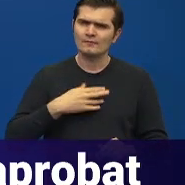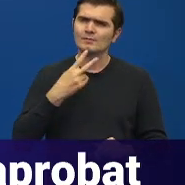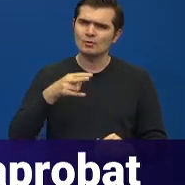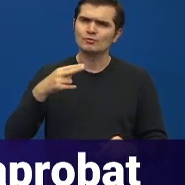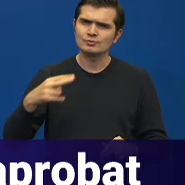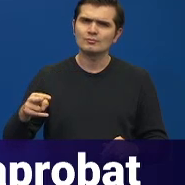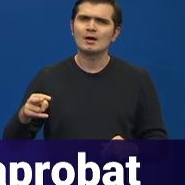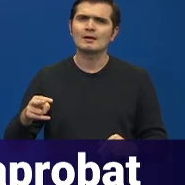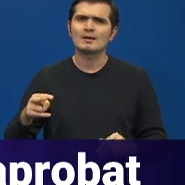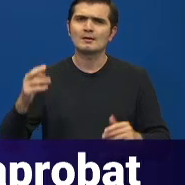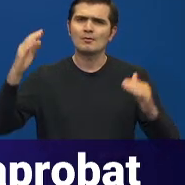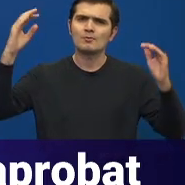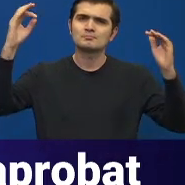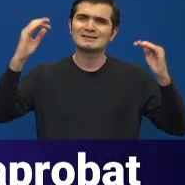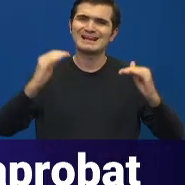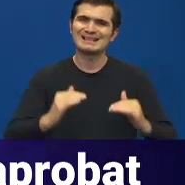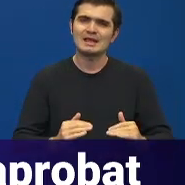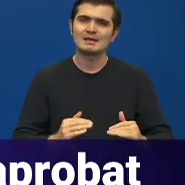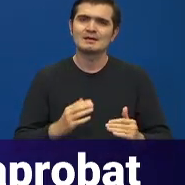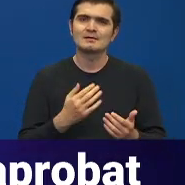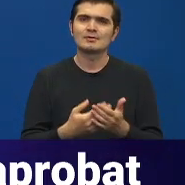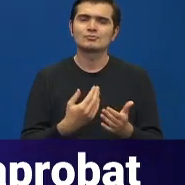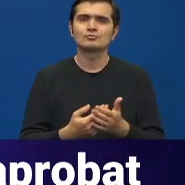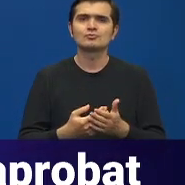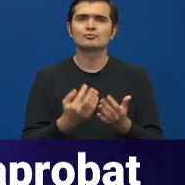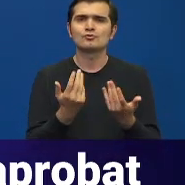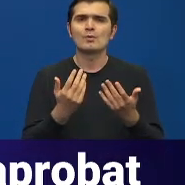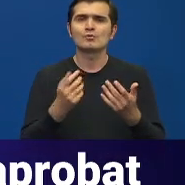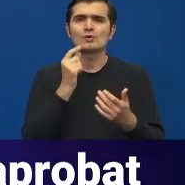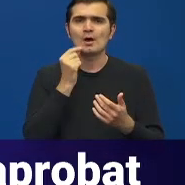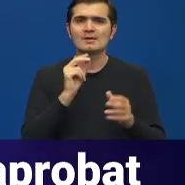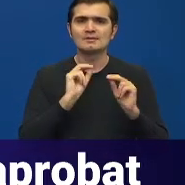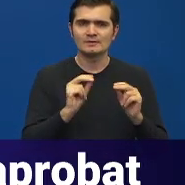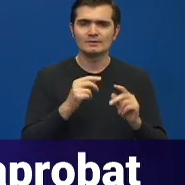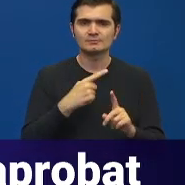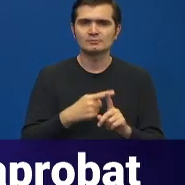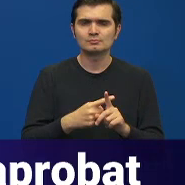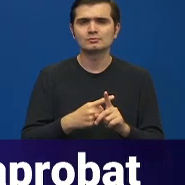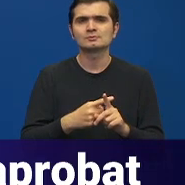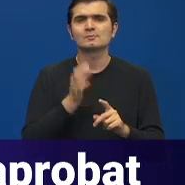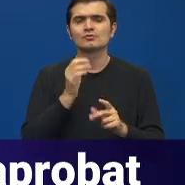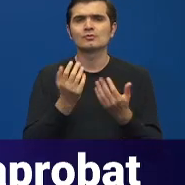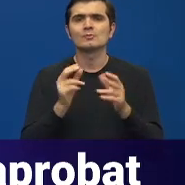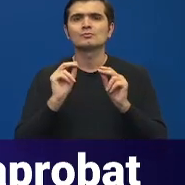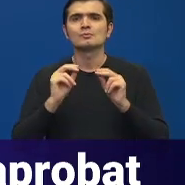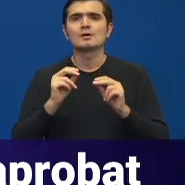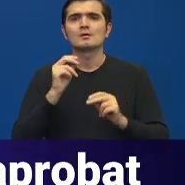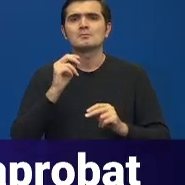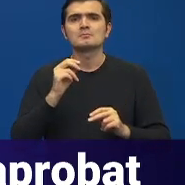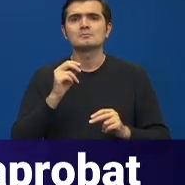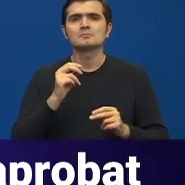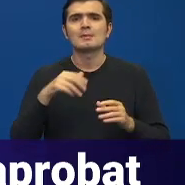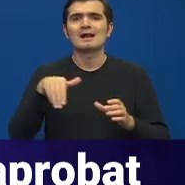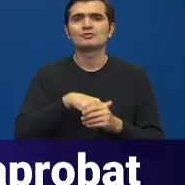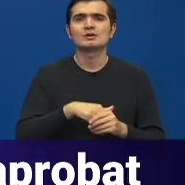un trend descendent, atât la nivel de total personal din învățământ, cât și la nivelul cadrelor didactice. De